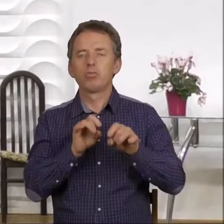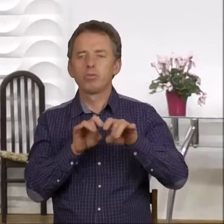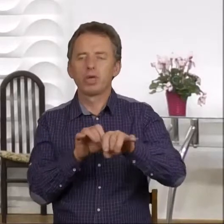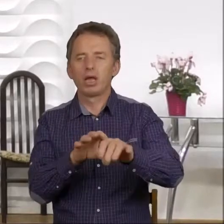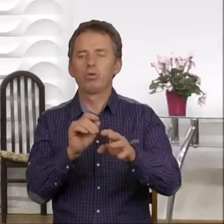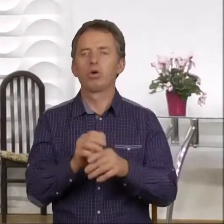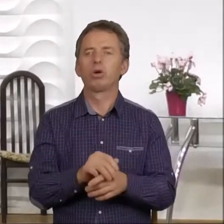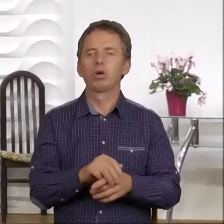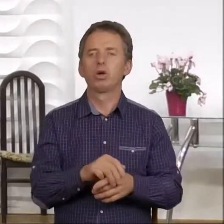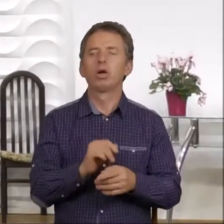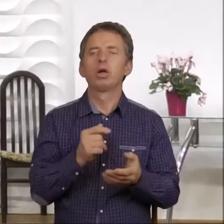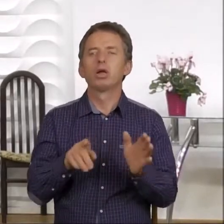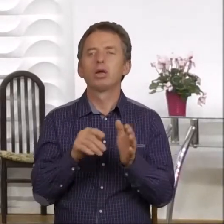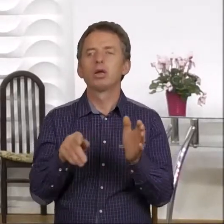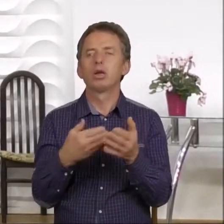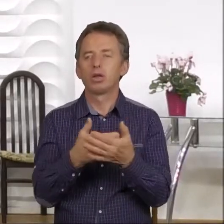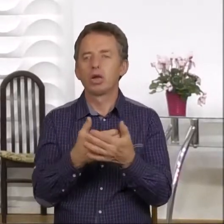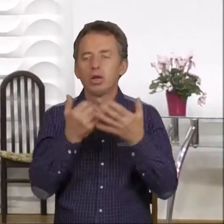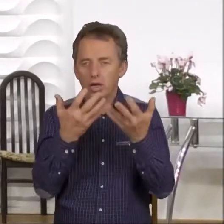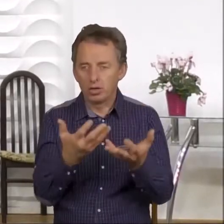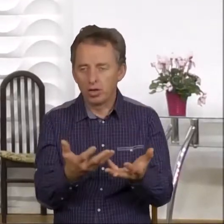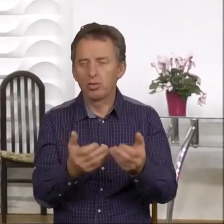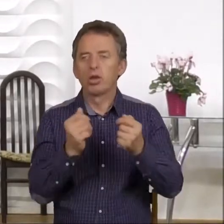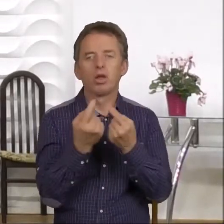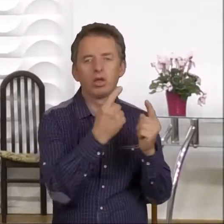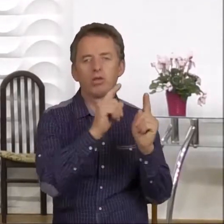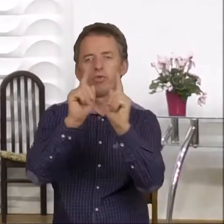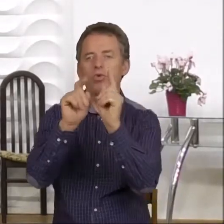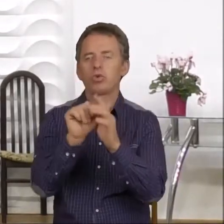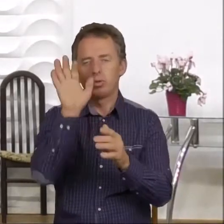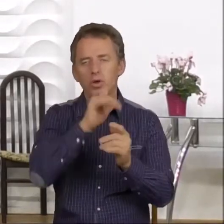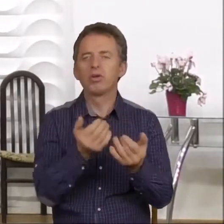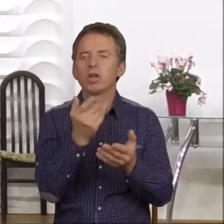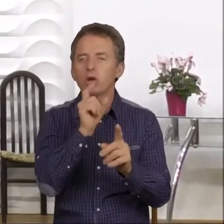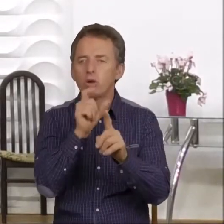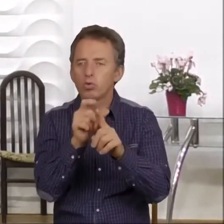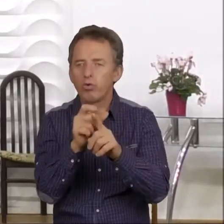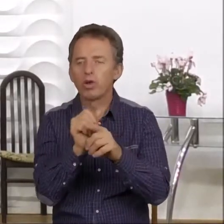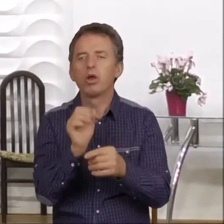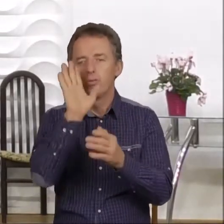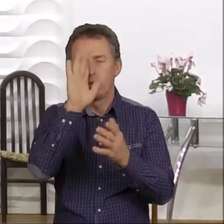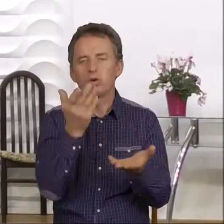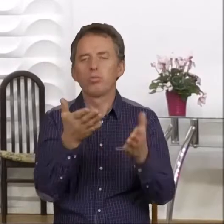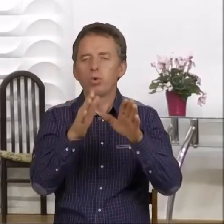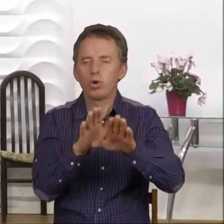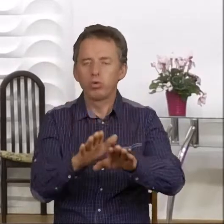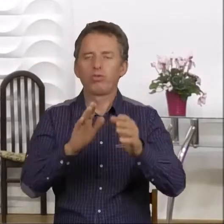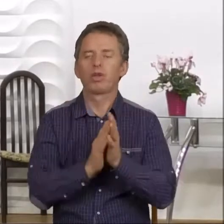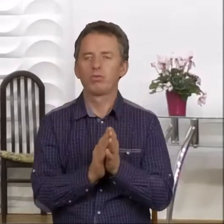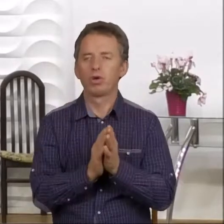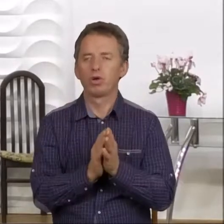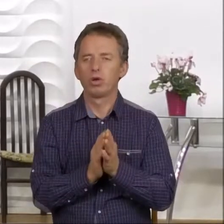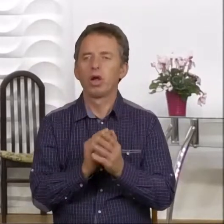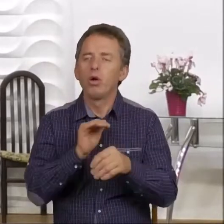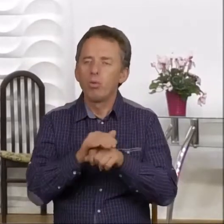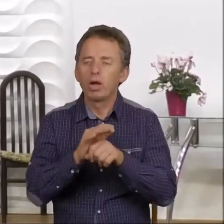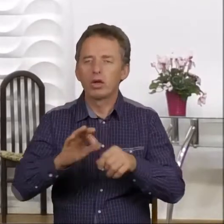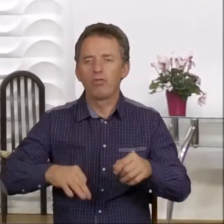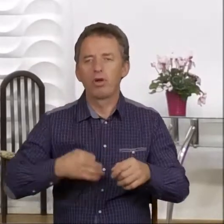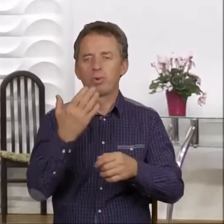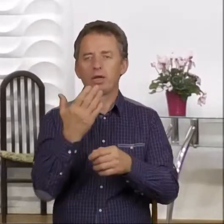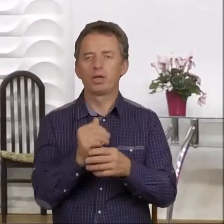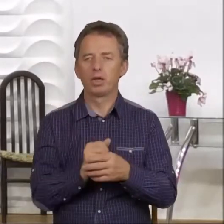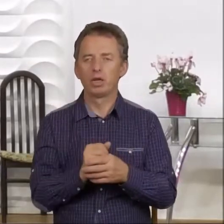Dobrze, zechciejmy zwrócić się do Boga w kilku słowach z prośbą o błogosławieństwo. Łaskawy Panie,